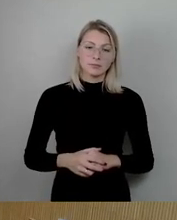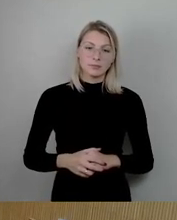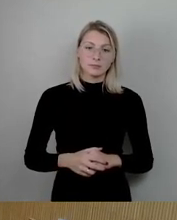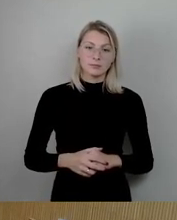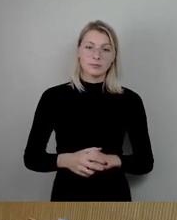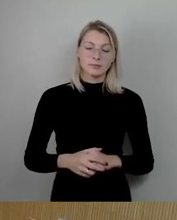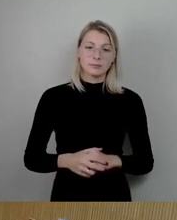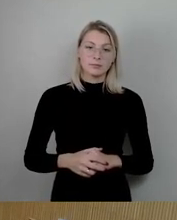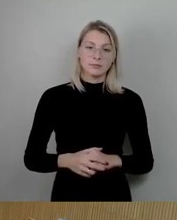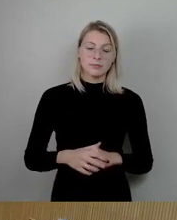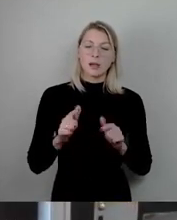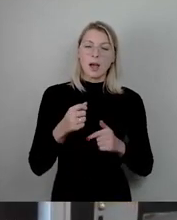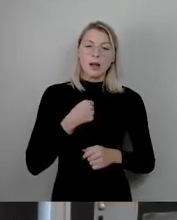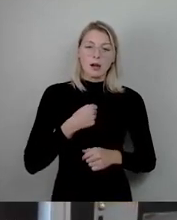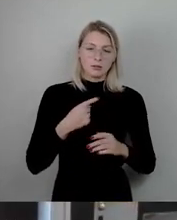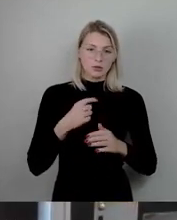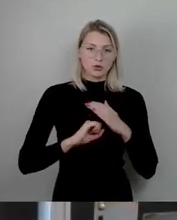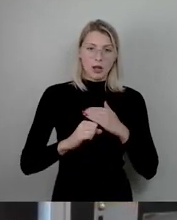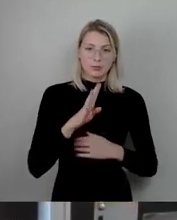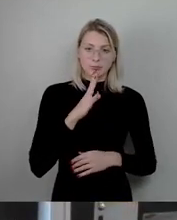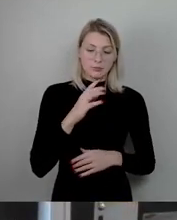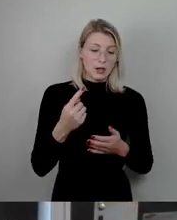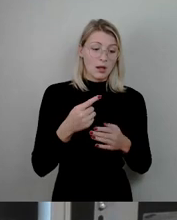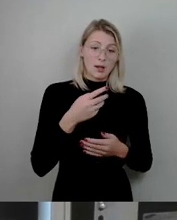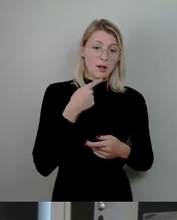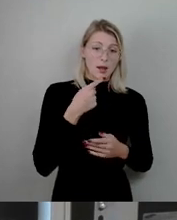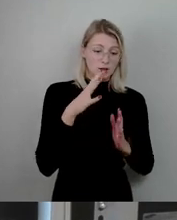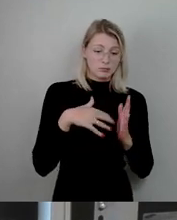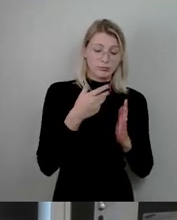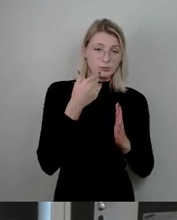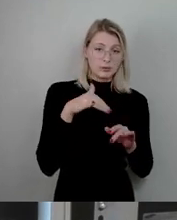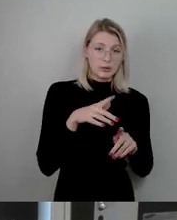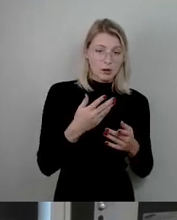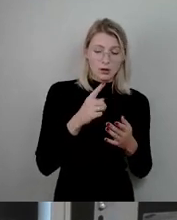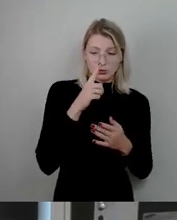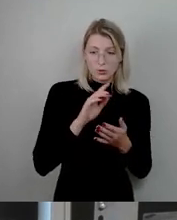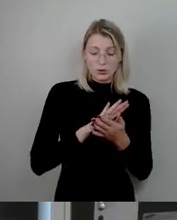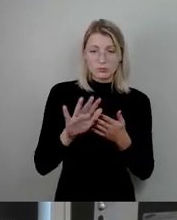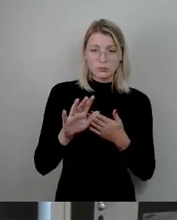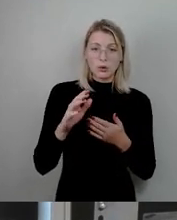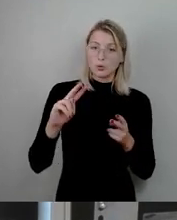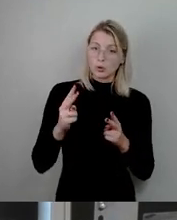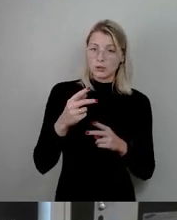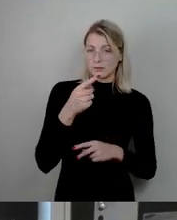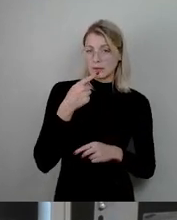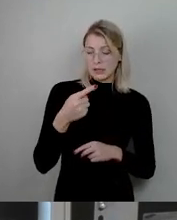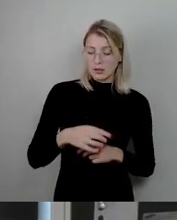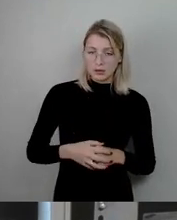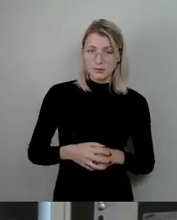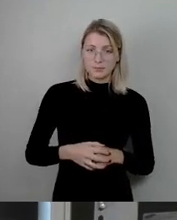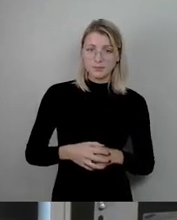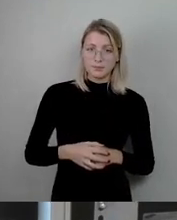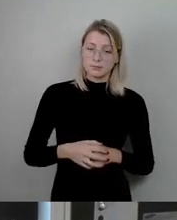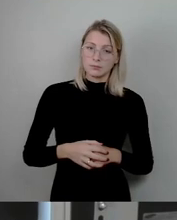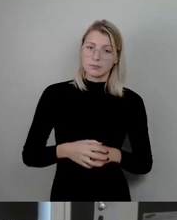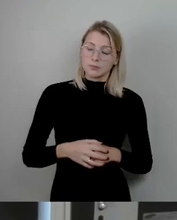Keine Angst, es geht ganz schnell. Ich habe nicht mal eine Rede geschrieben. Aber es ist mir doch nochmal